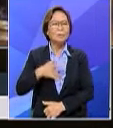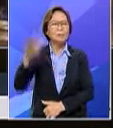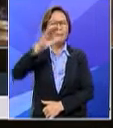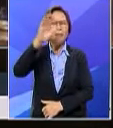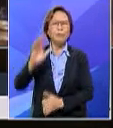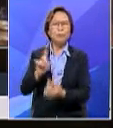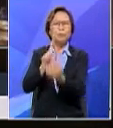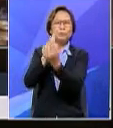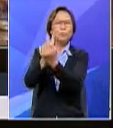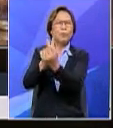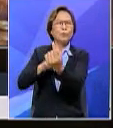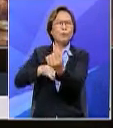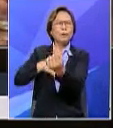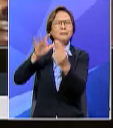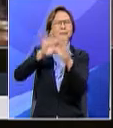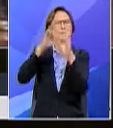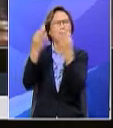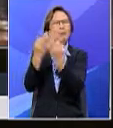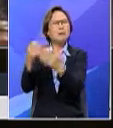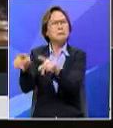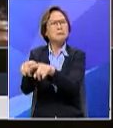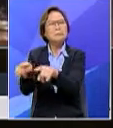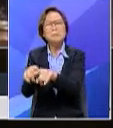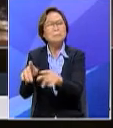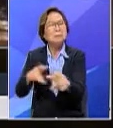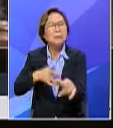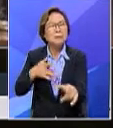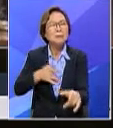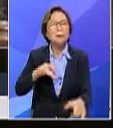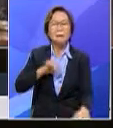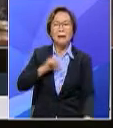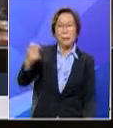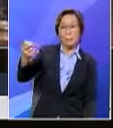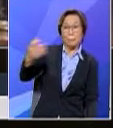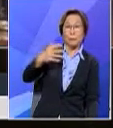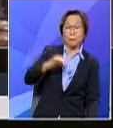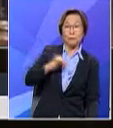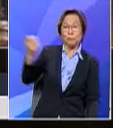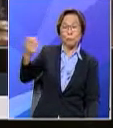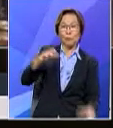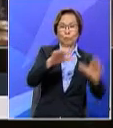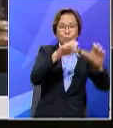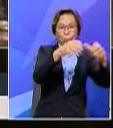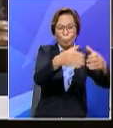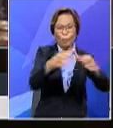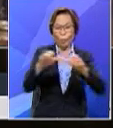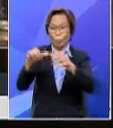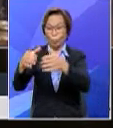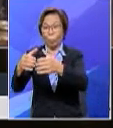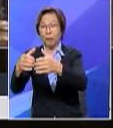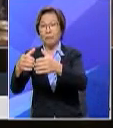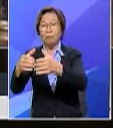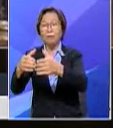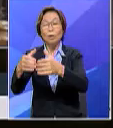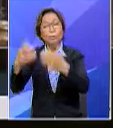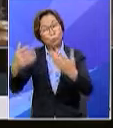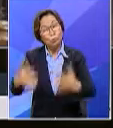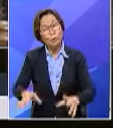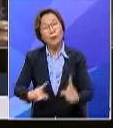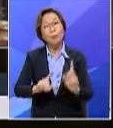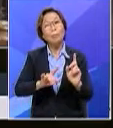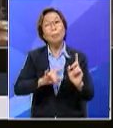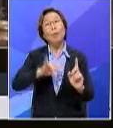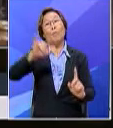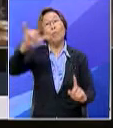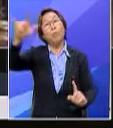jumpa tapi macam satu keluarga sebenarnya saya difahamkan yang kumpulan-kumpulan kita ni dah pergi ke